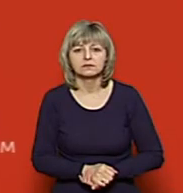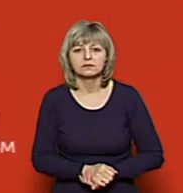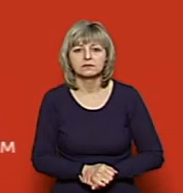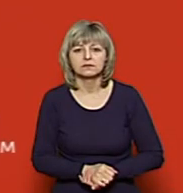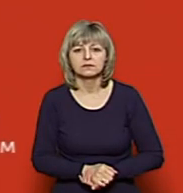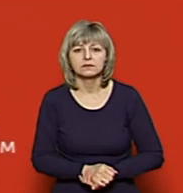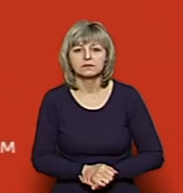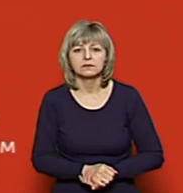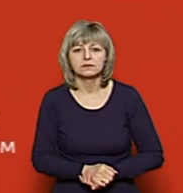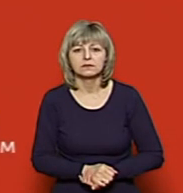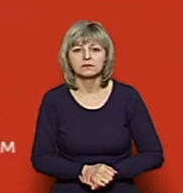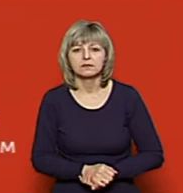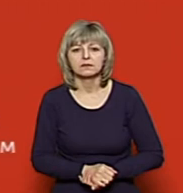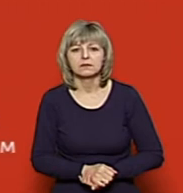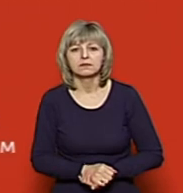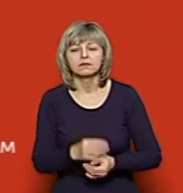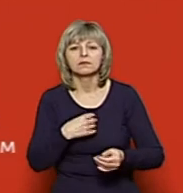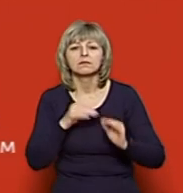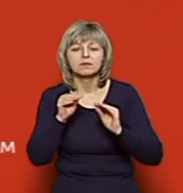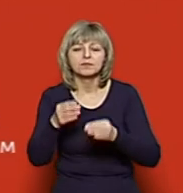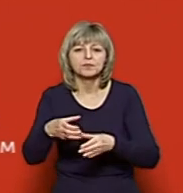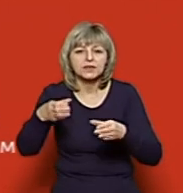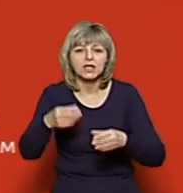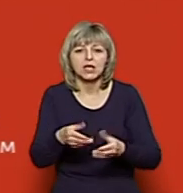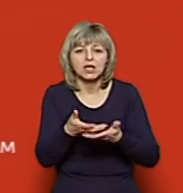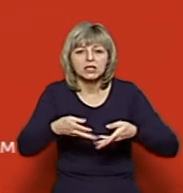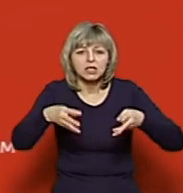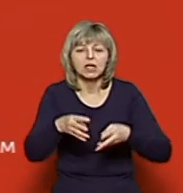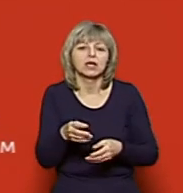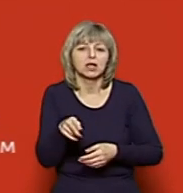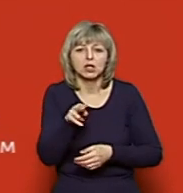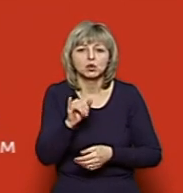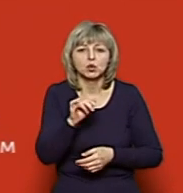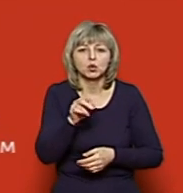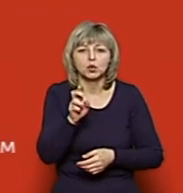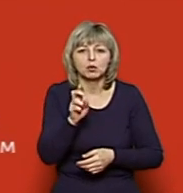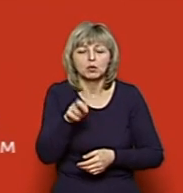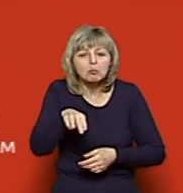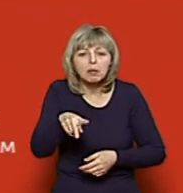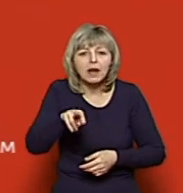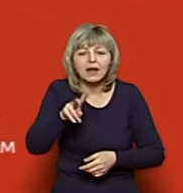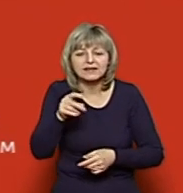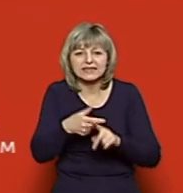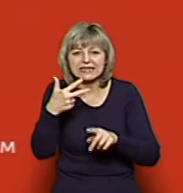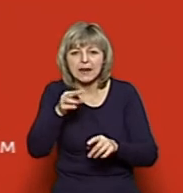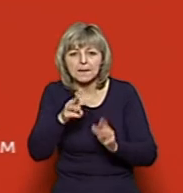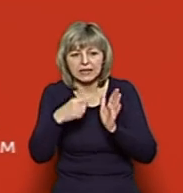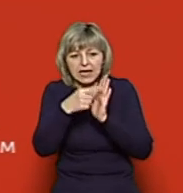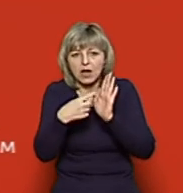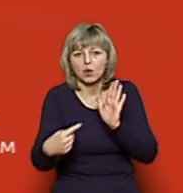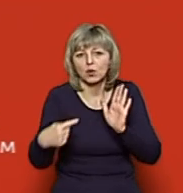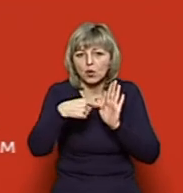Вішаємо іменно синичники, дуплянки. Вони відрізняються від шпаківні тим, що отвір у них 30 міліметрів, тобто 3